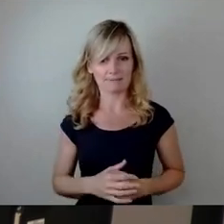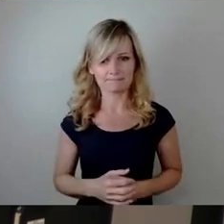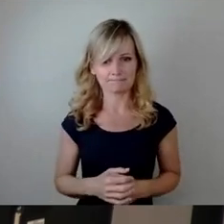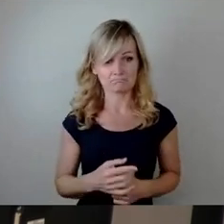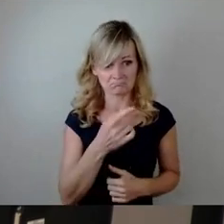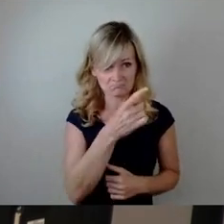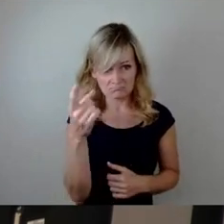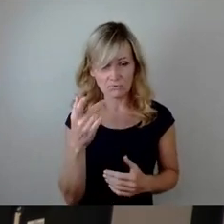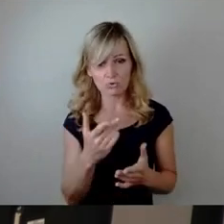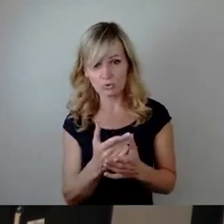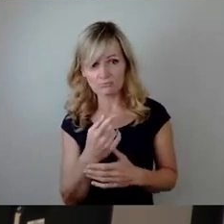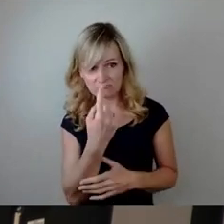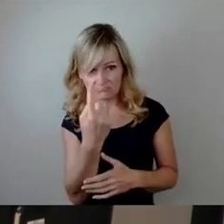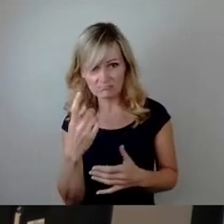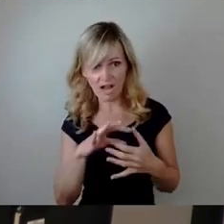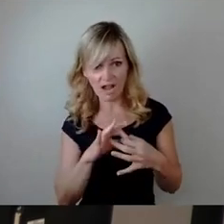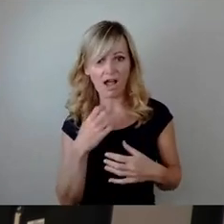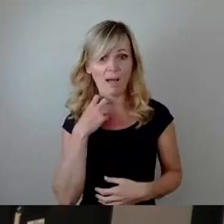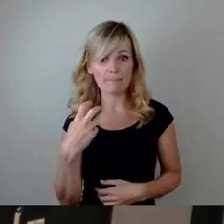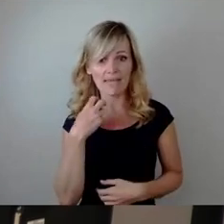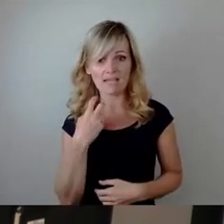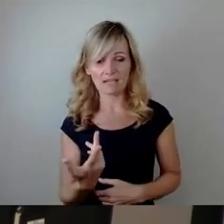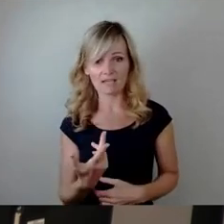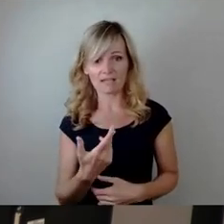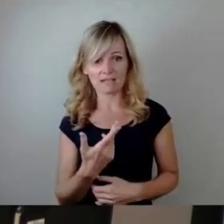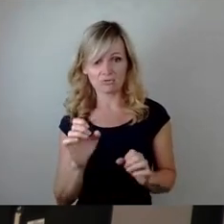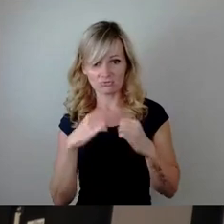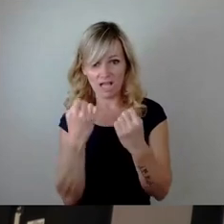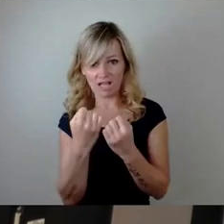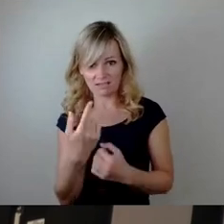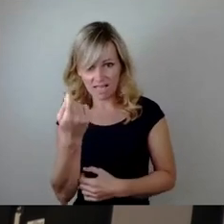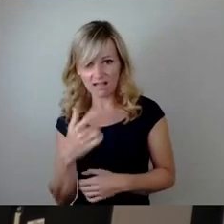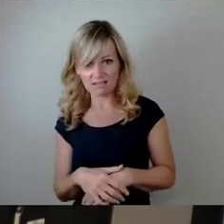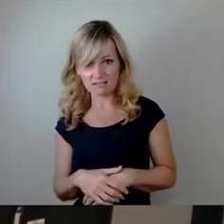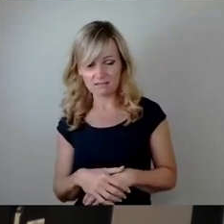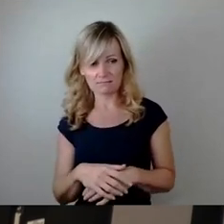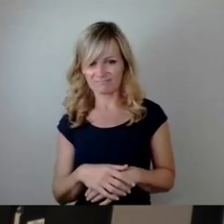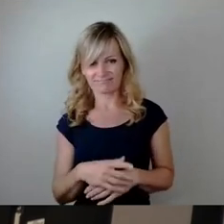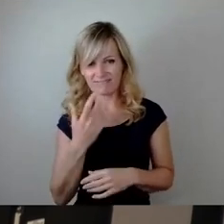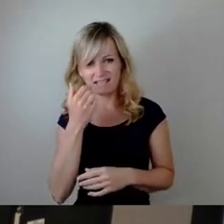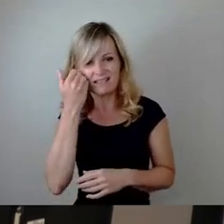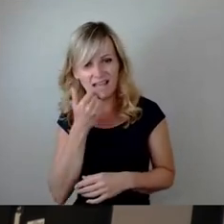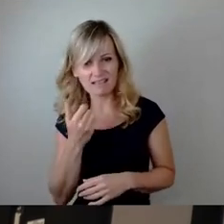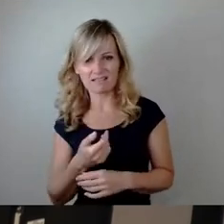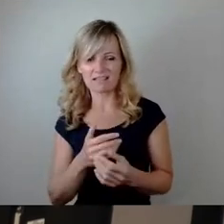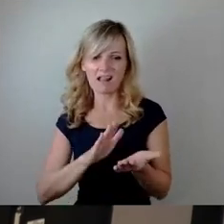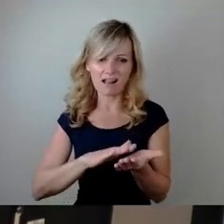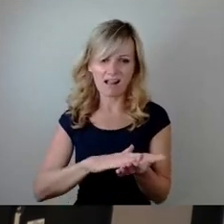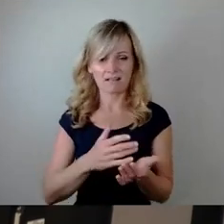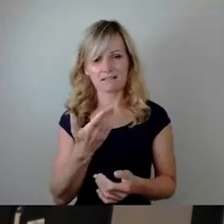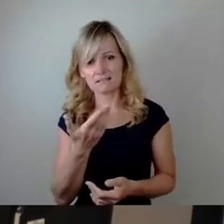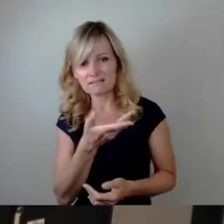angewiesen waren. Das sind keine Nettigkeiten aus staatlichen Kassen, das sind auch keine Almosen. Das sind